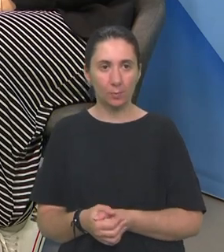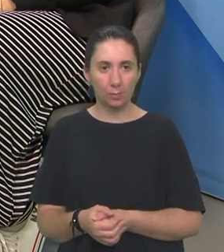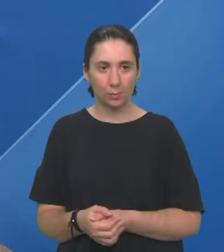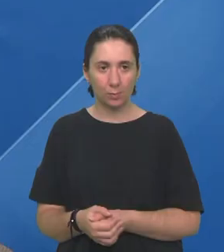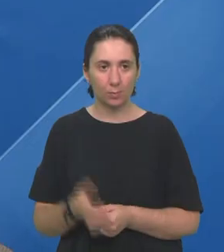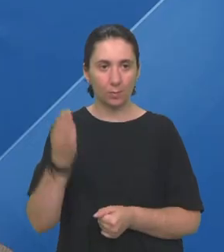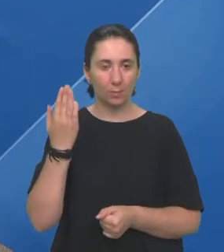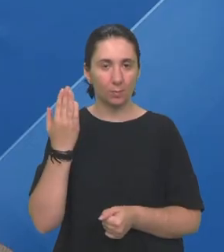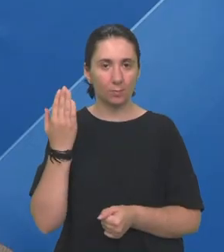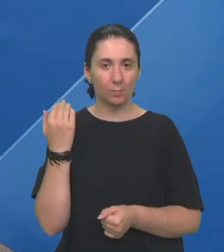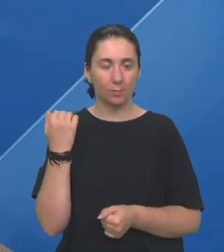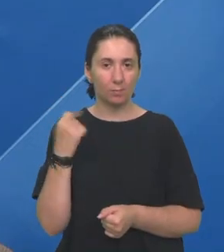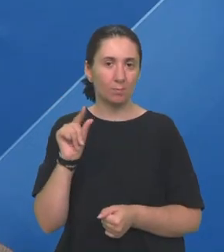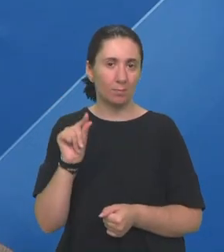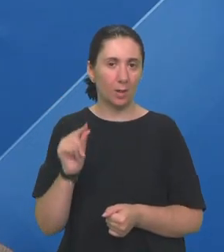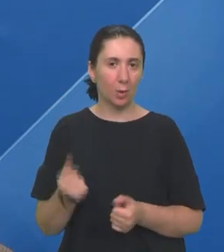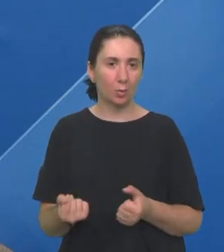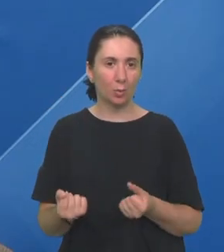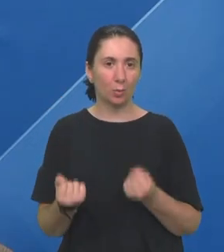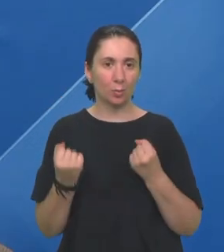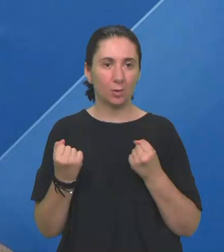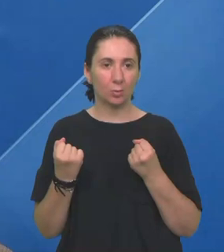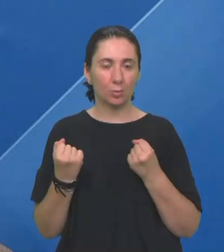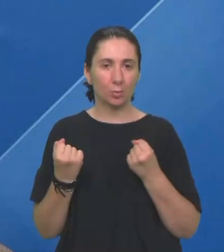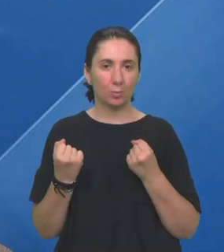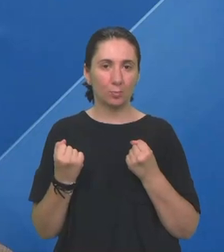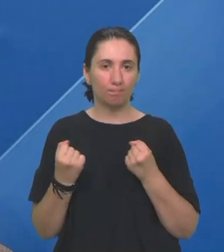Bilo mi je malo teško